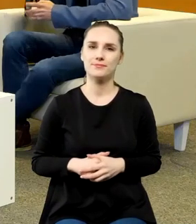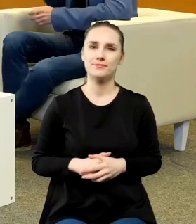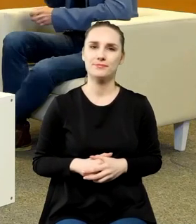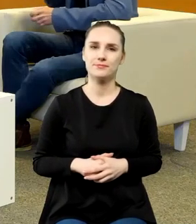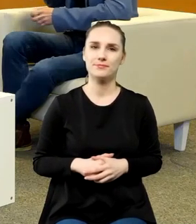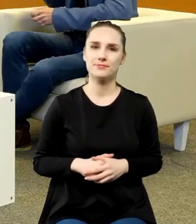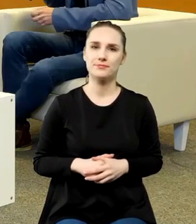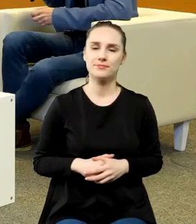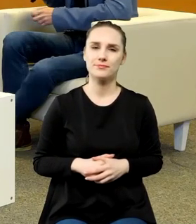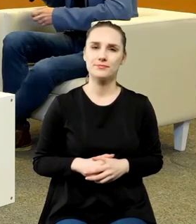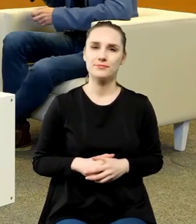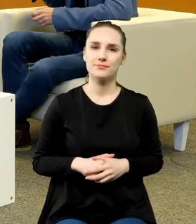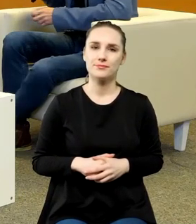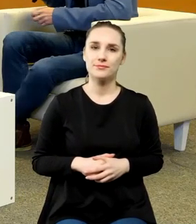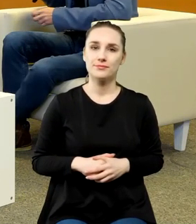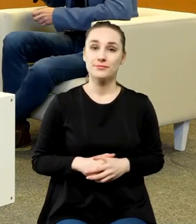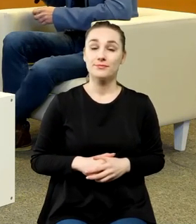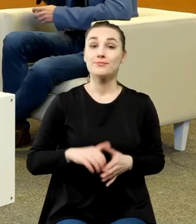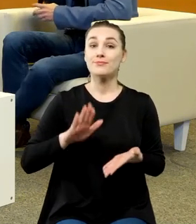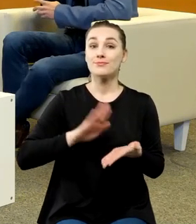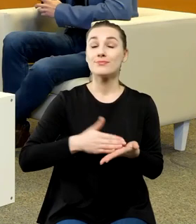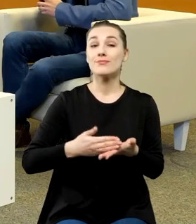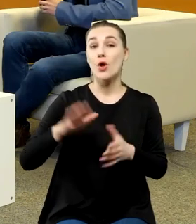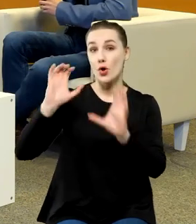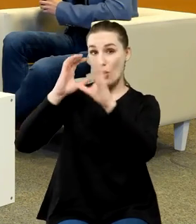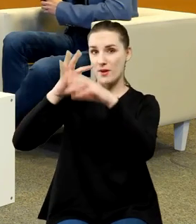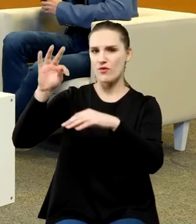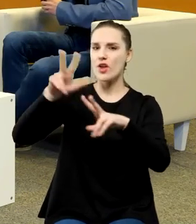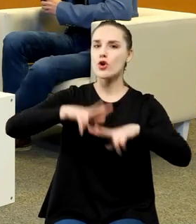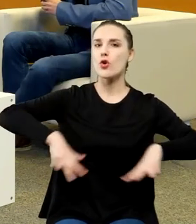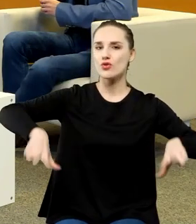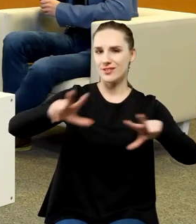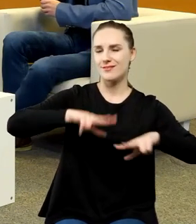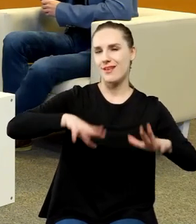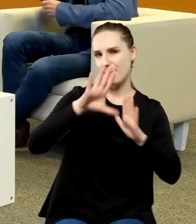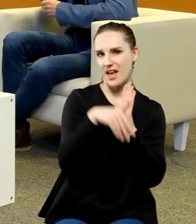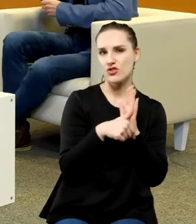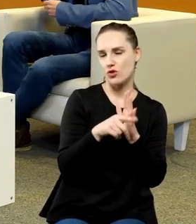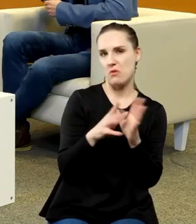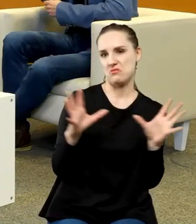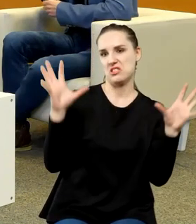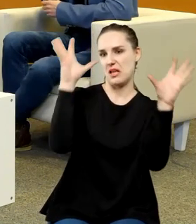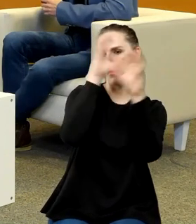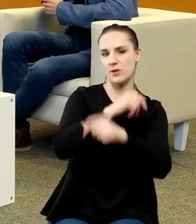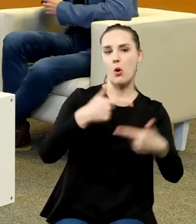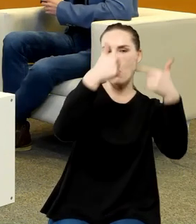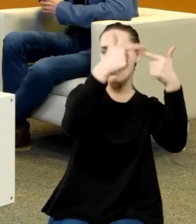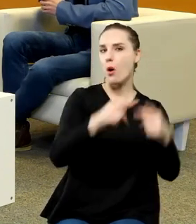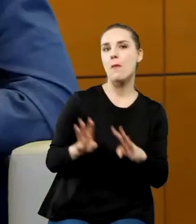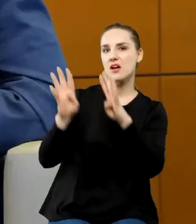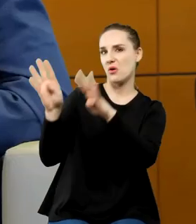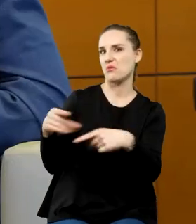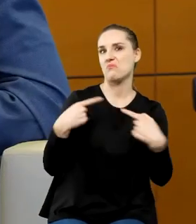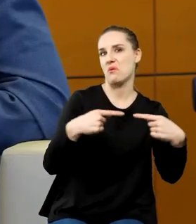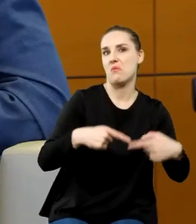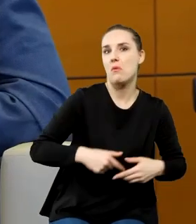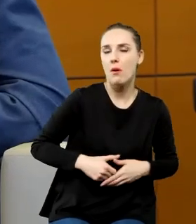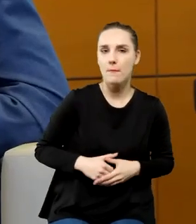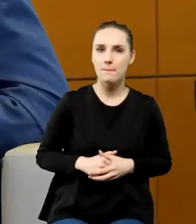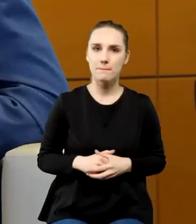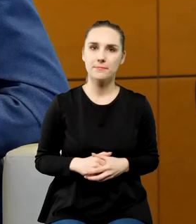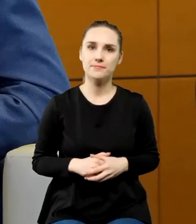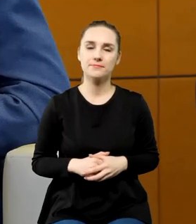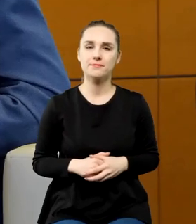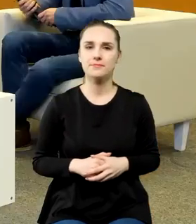A tymczasem w rodzinnych stronach Kopernik został trochę zapomniany, nie układało się o nim poematów, prawda? To